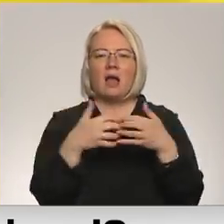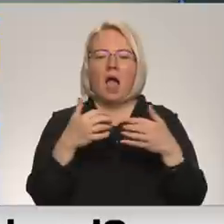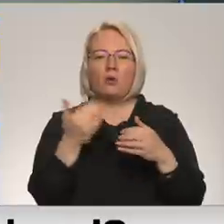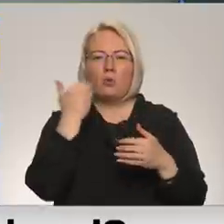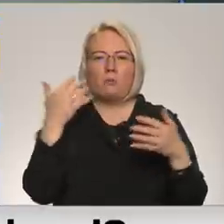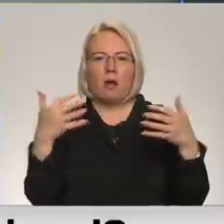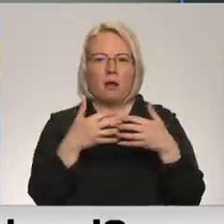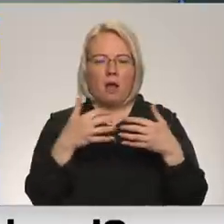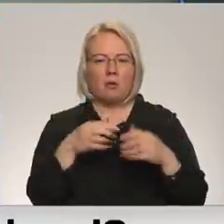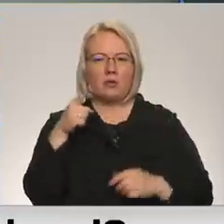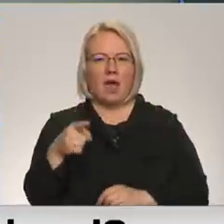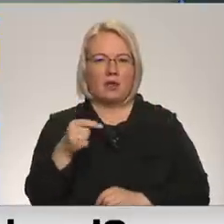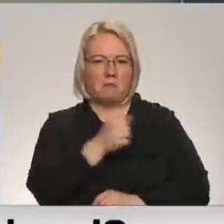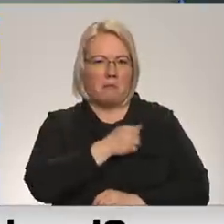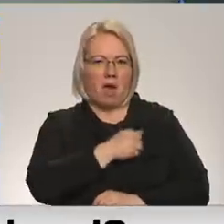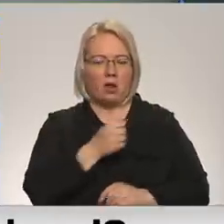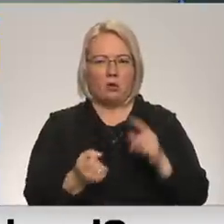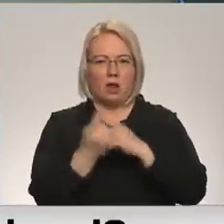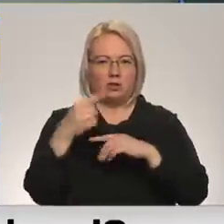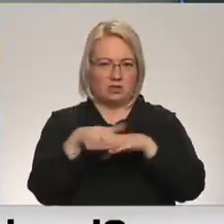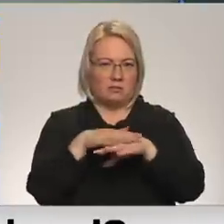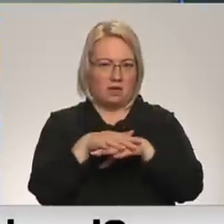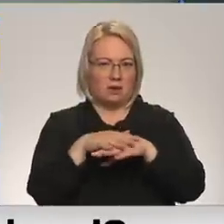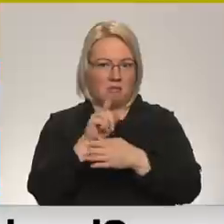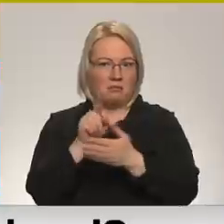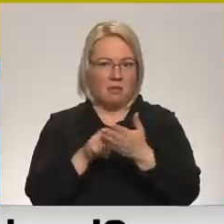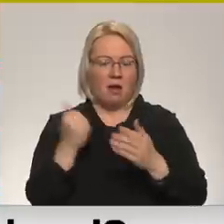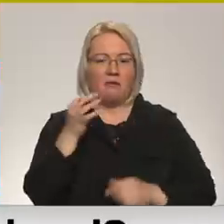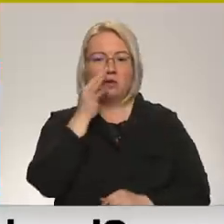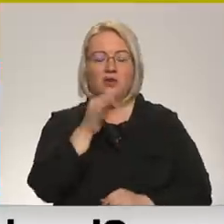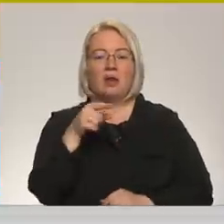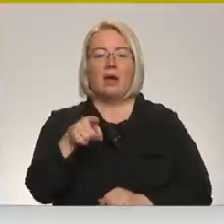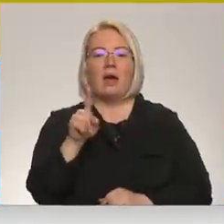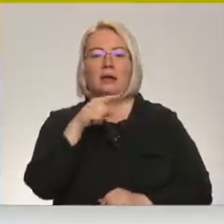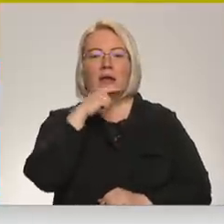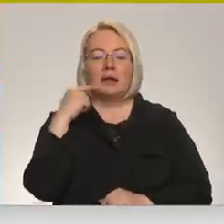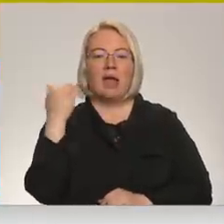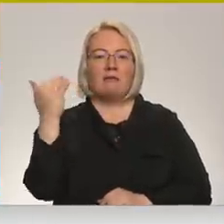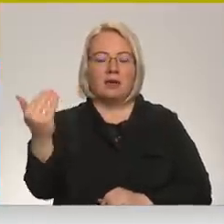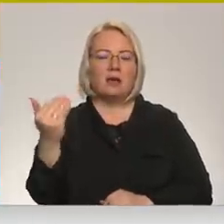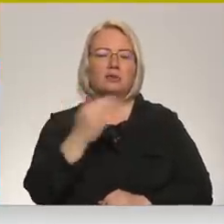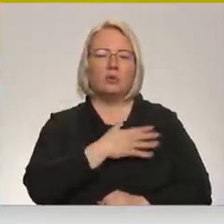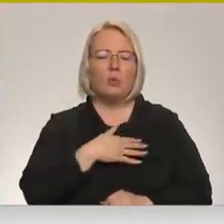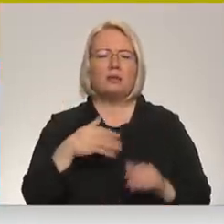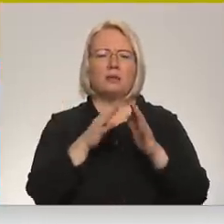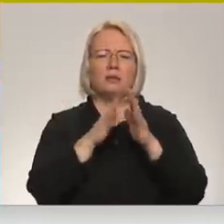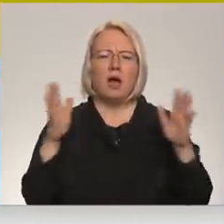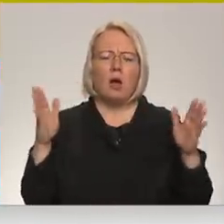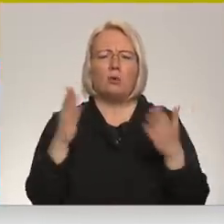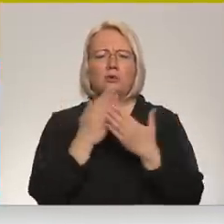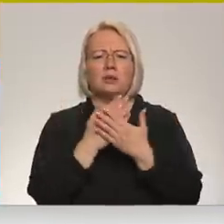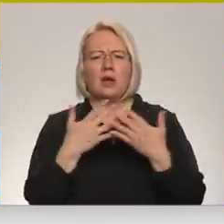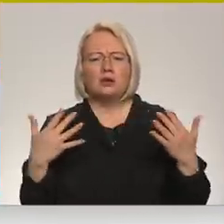ir baiju radīšana sabiedrībā. Tā ir absolūti. Krievijas kā ļoti daudz dažādu